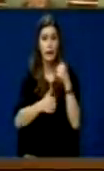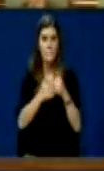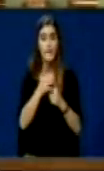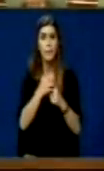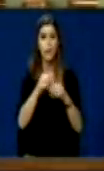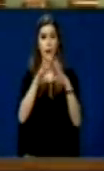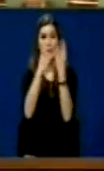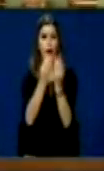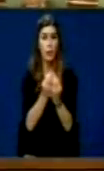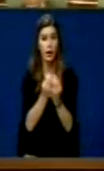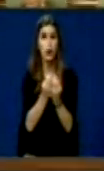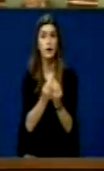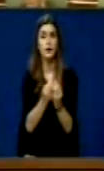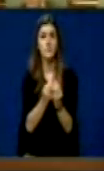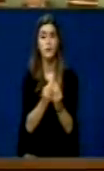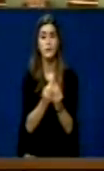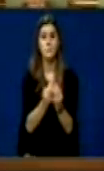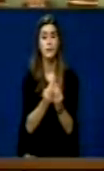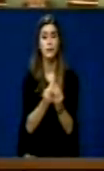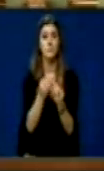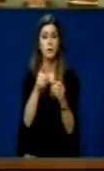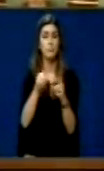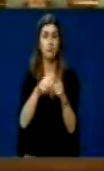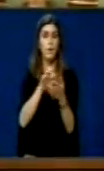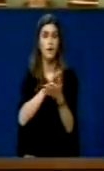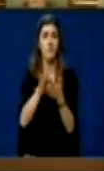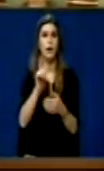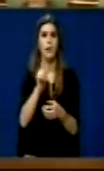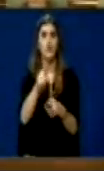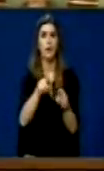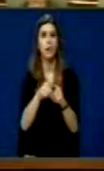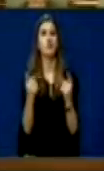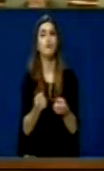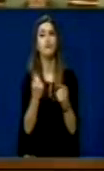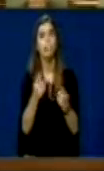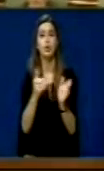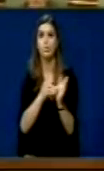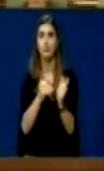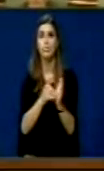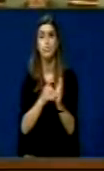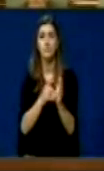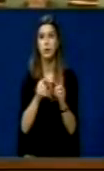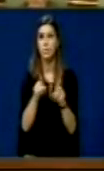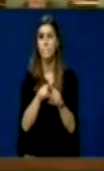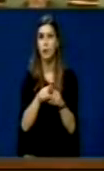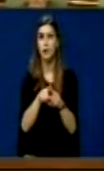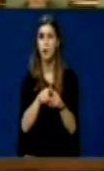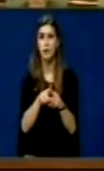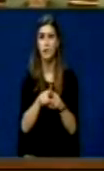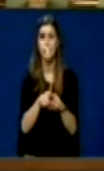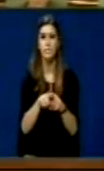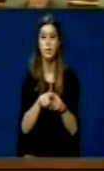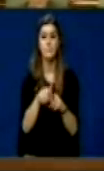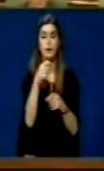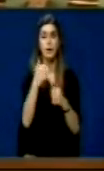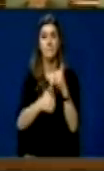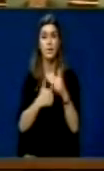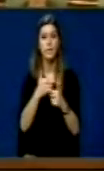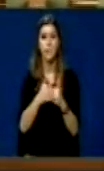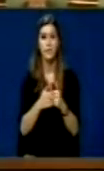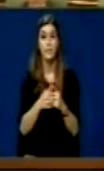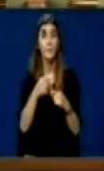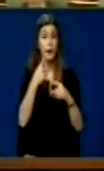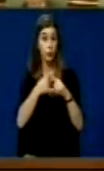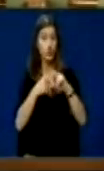sa ndodhë krimi, atëherë kjo nuk është amnistij, por është stimulim për krimi. E dyta, amnistija pa